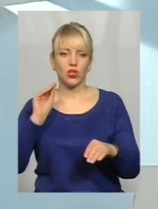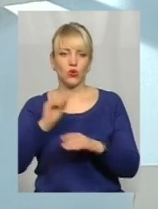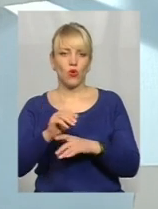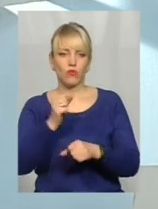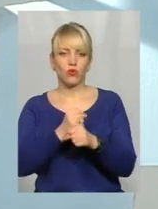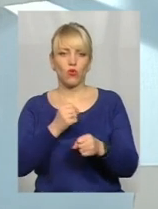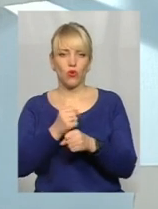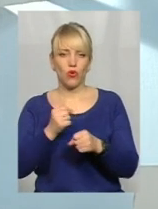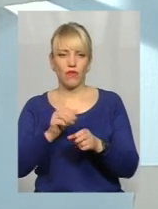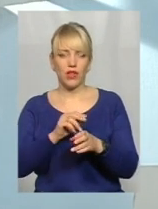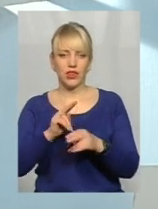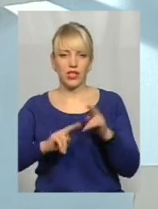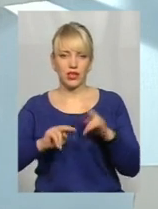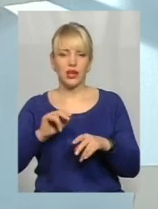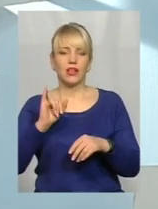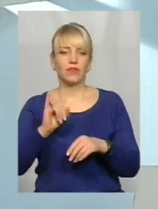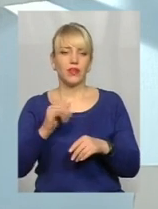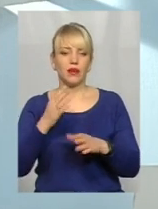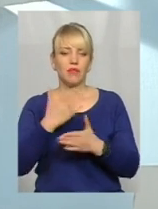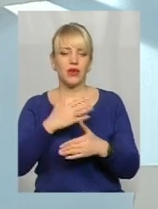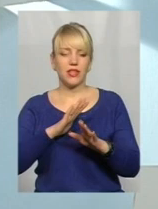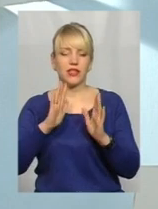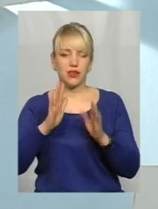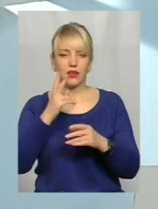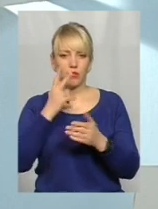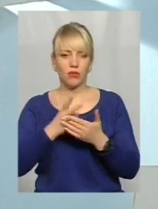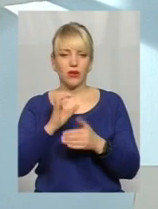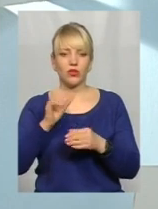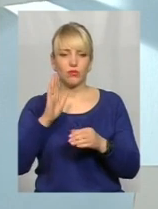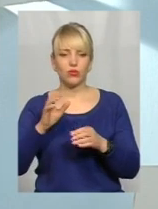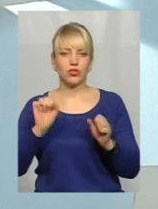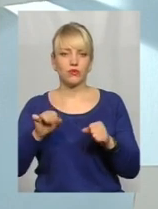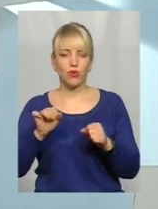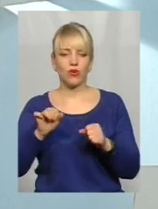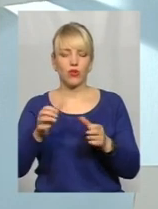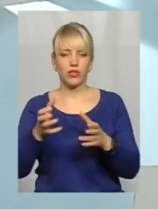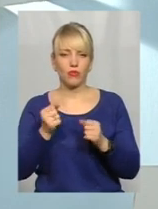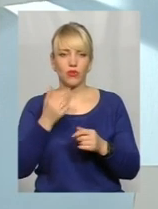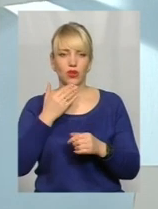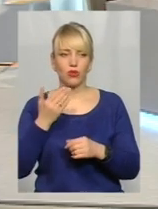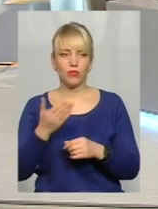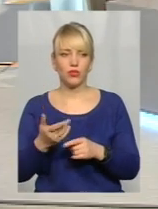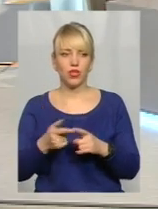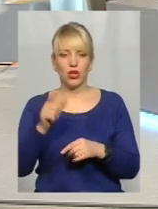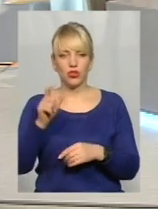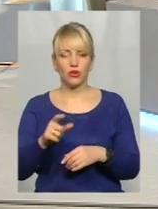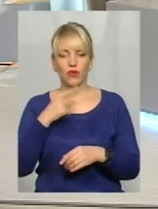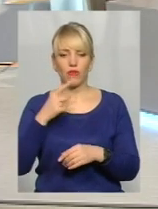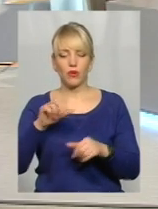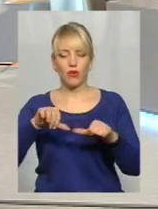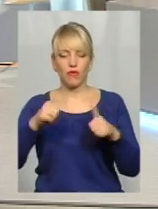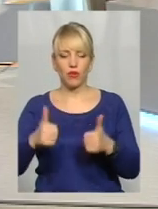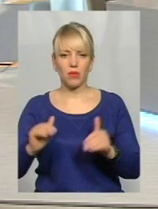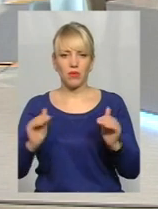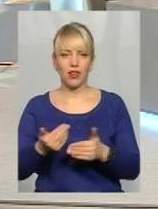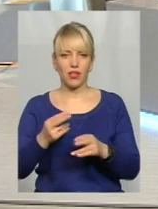І ми не тільки побачимо, але буде змога отримати дійсно коментарі. Тому що чоловік казав, коли про формат маленької